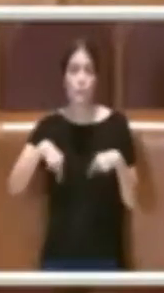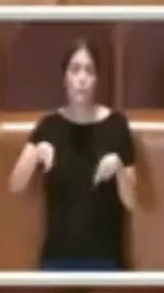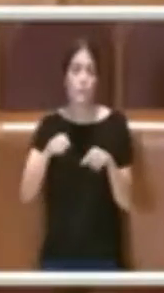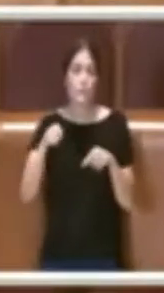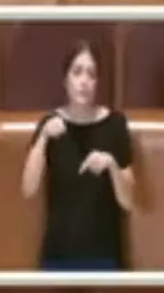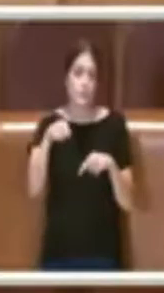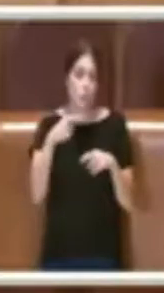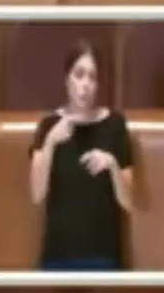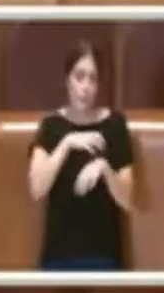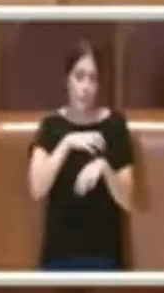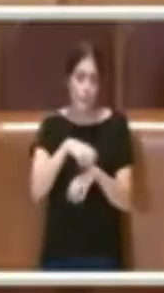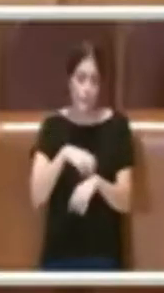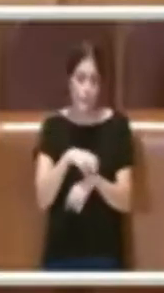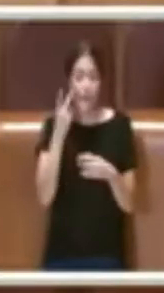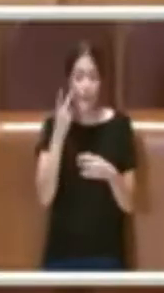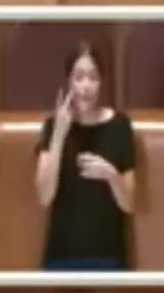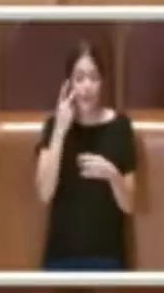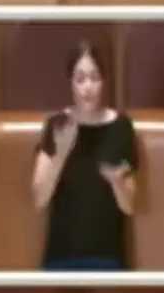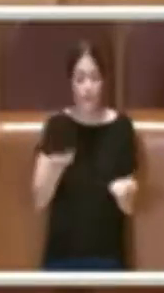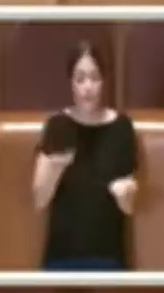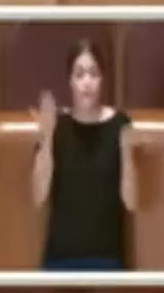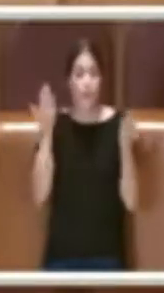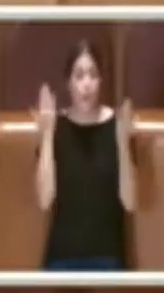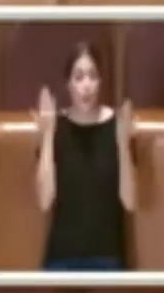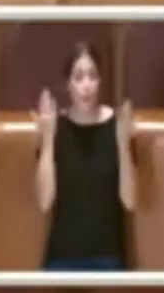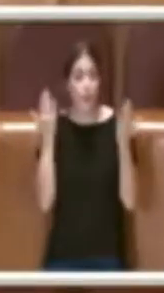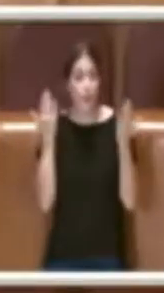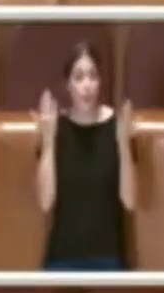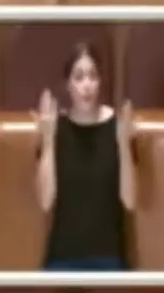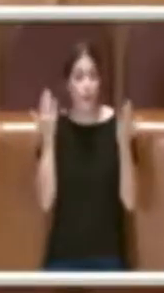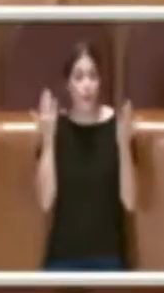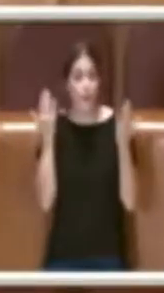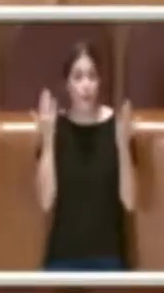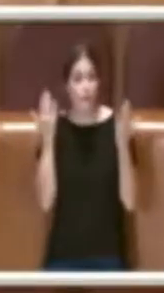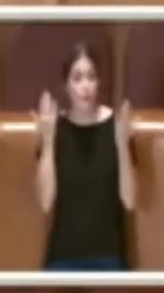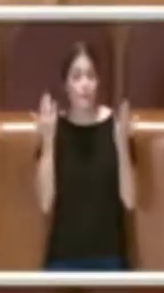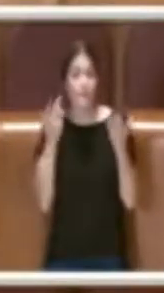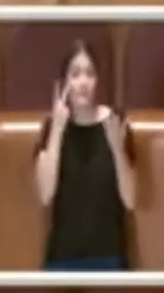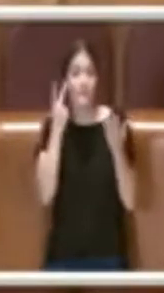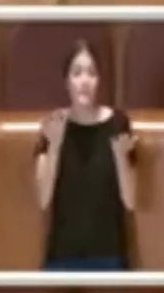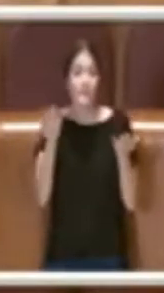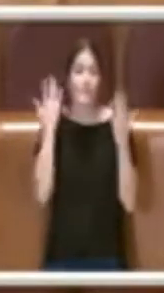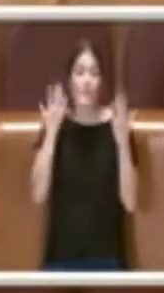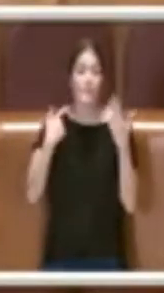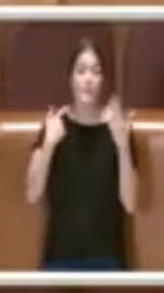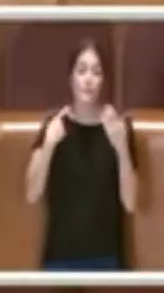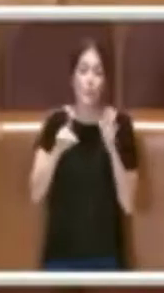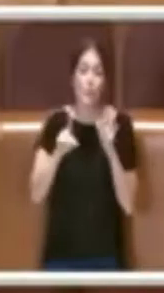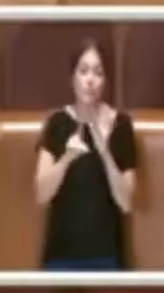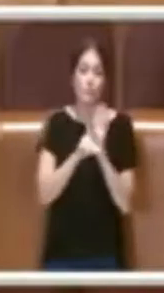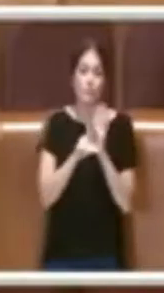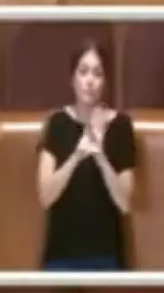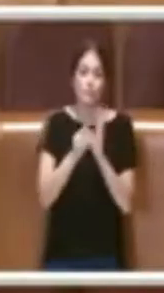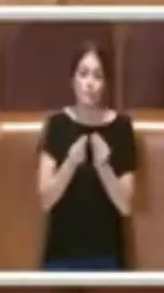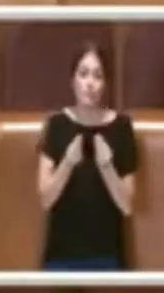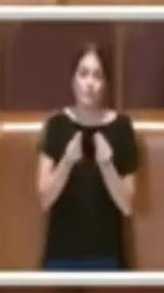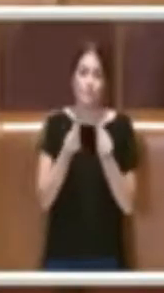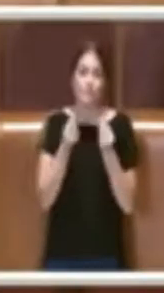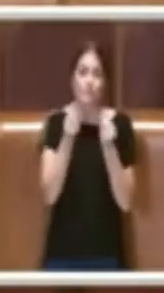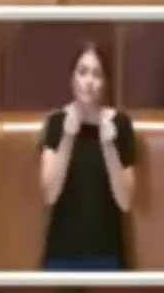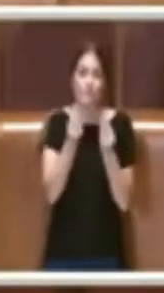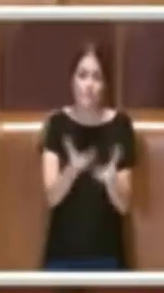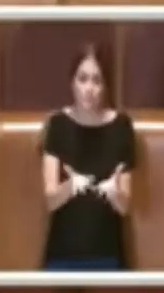per poter vedere finalmente uscire questo decreto attuativo.